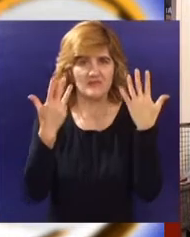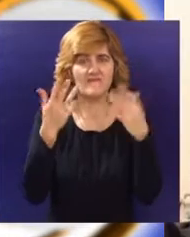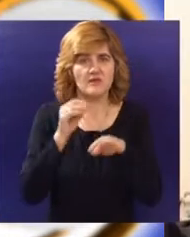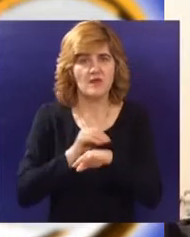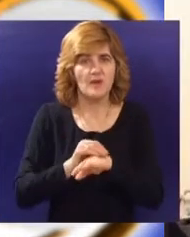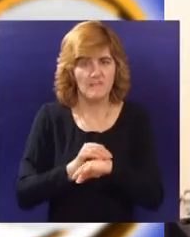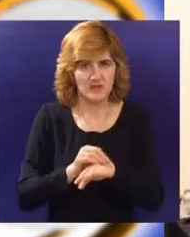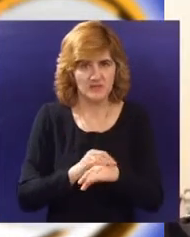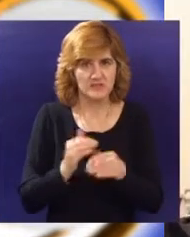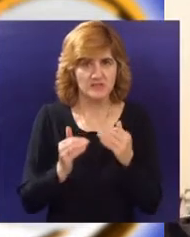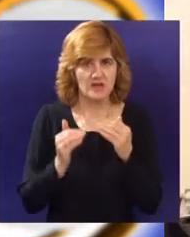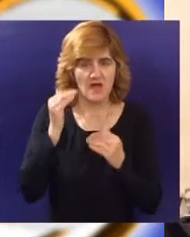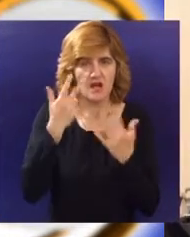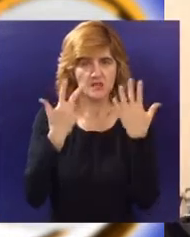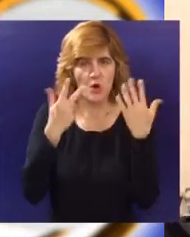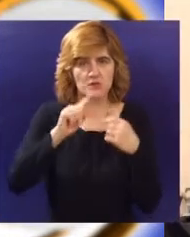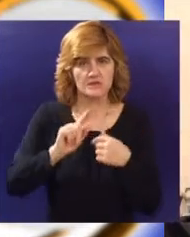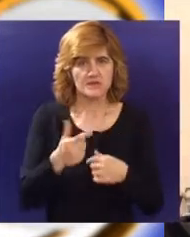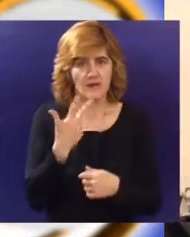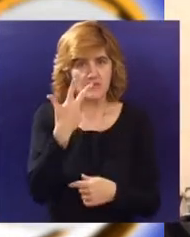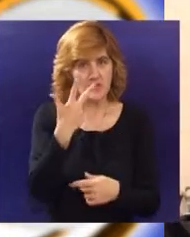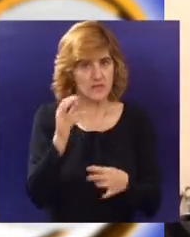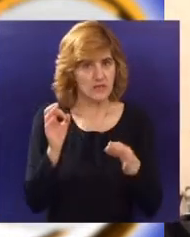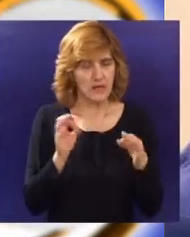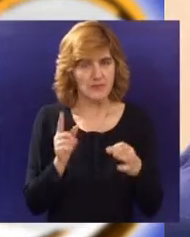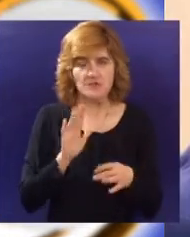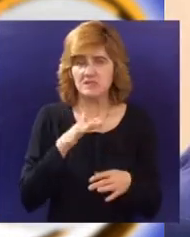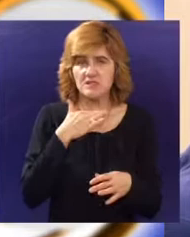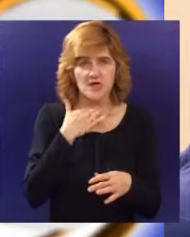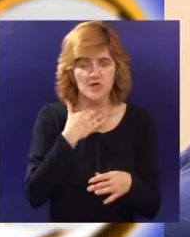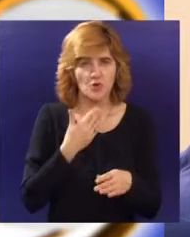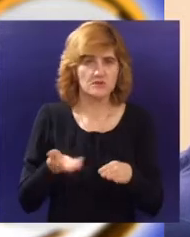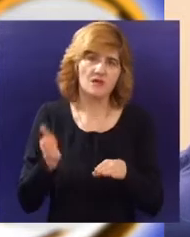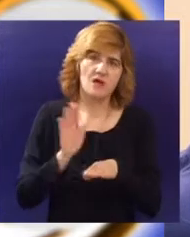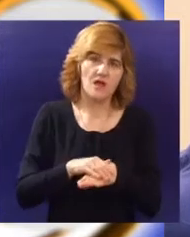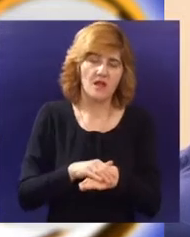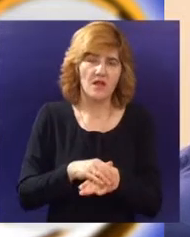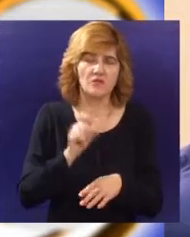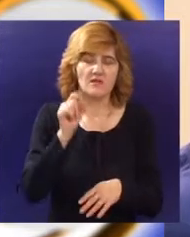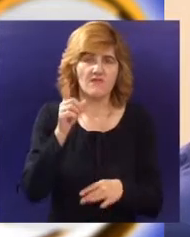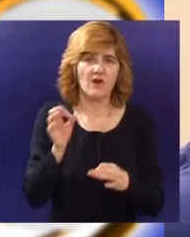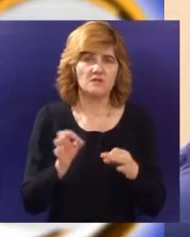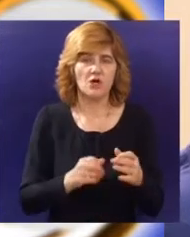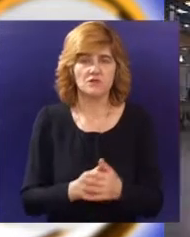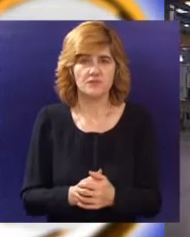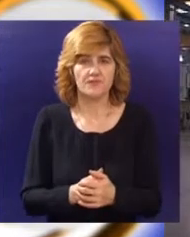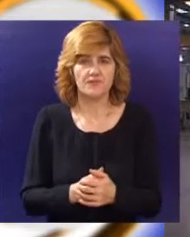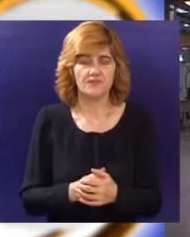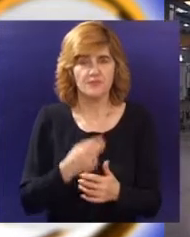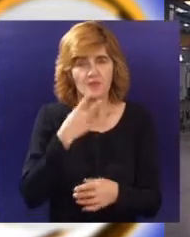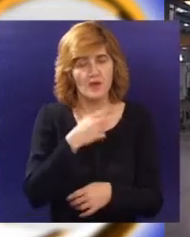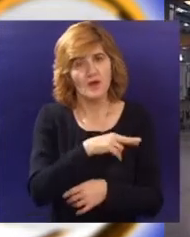ostvarila rast od 8,3% što nije dovoljno da se nadoknadi pad iz 2009. od skoro 12%. Gledano po